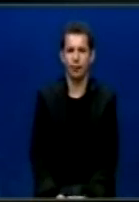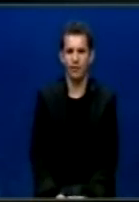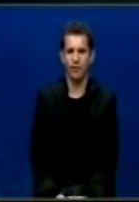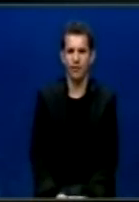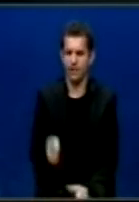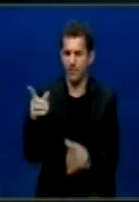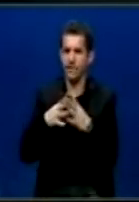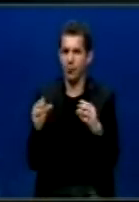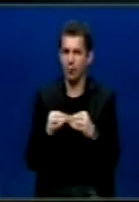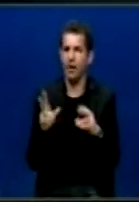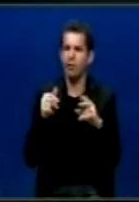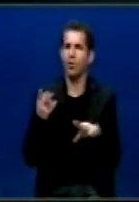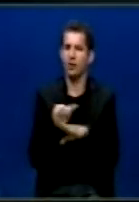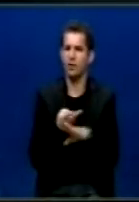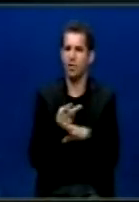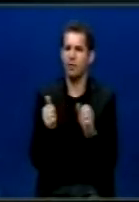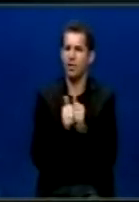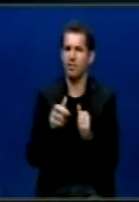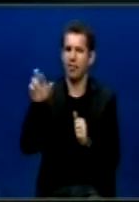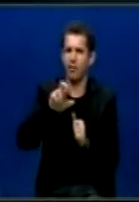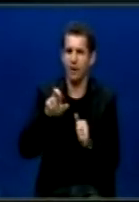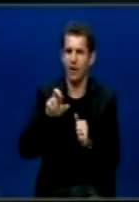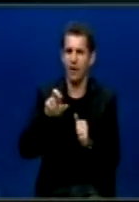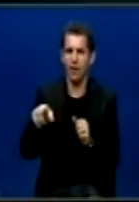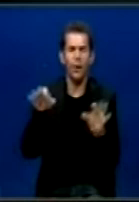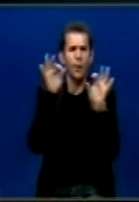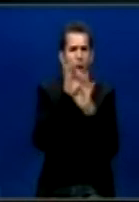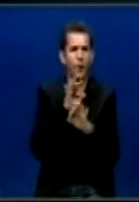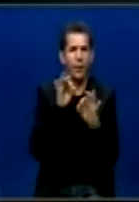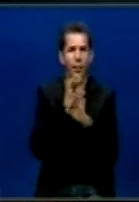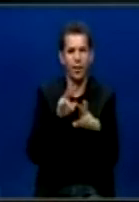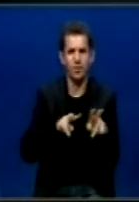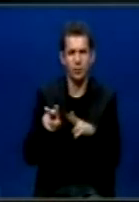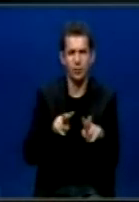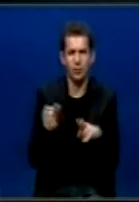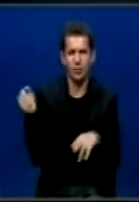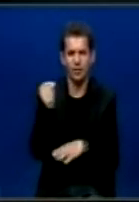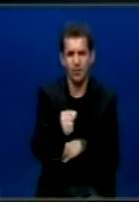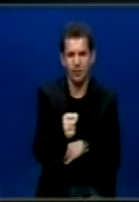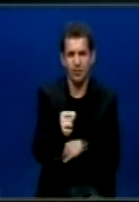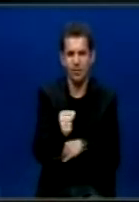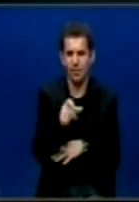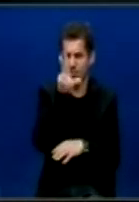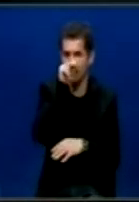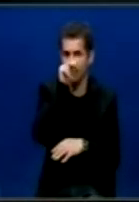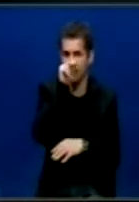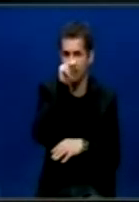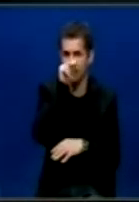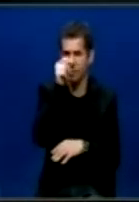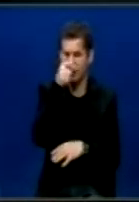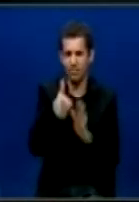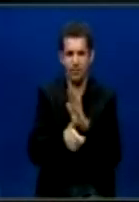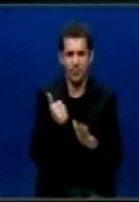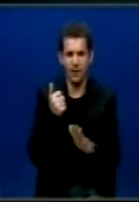Kështetë, si pjesë e bashkimit evropian, jo vetëm që nuk më dërmorin ndo një proces gjysor ndaj policëve të cilët kryen